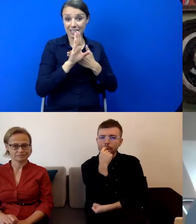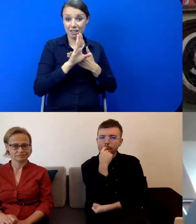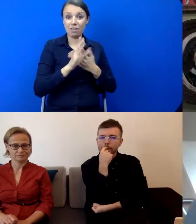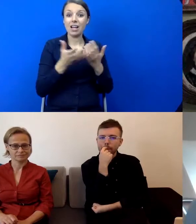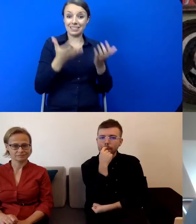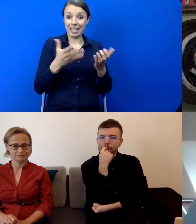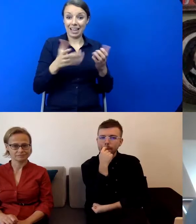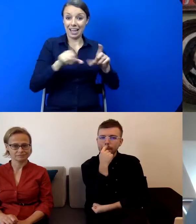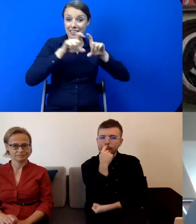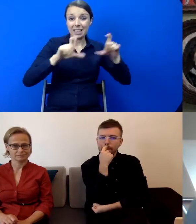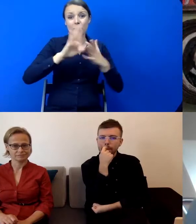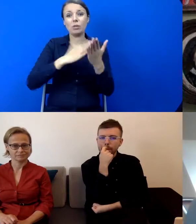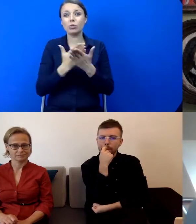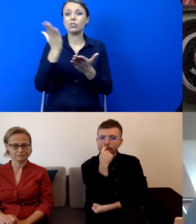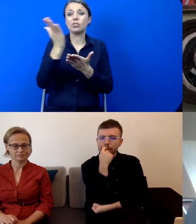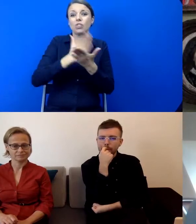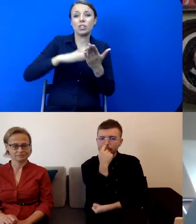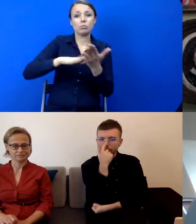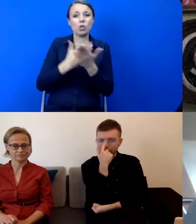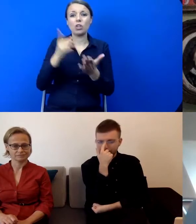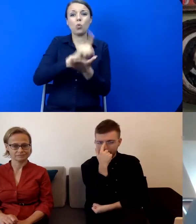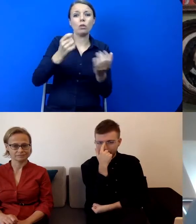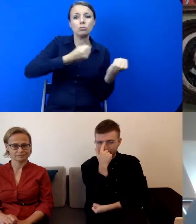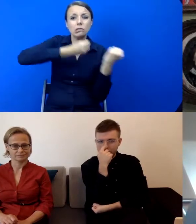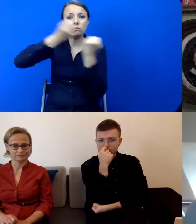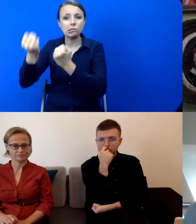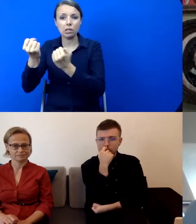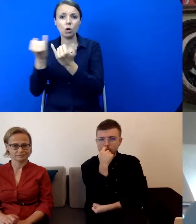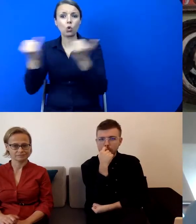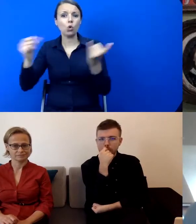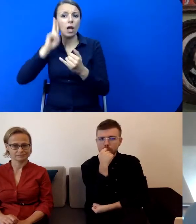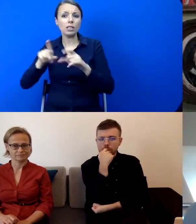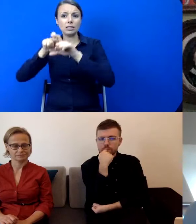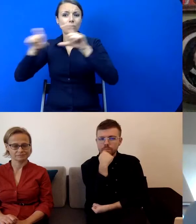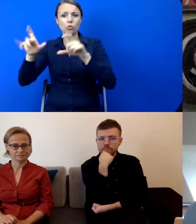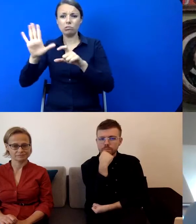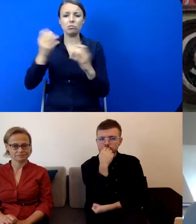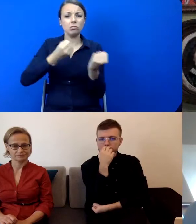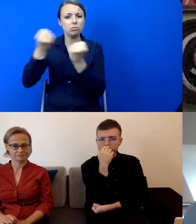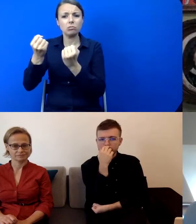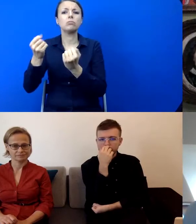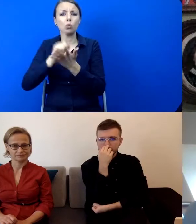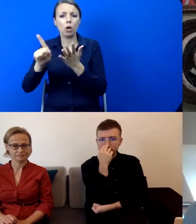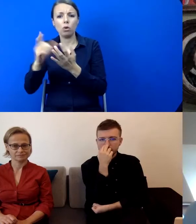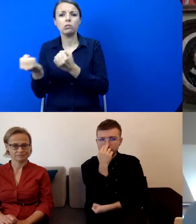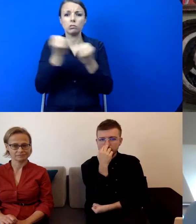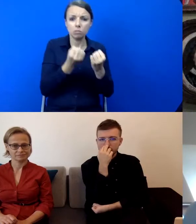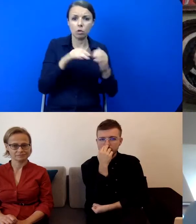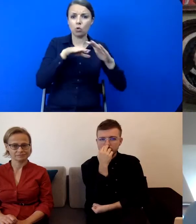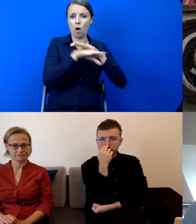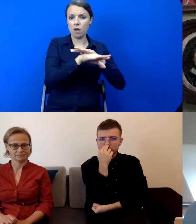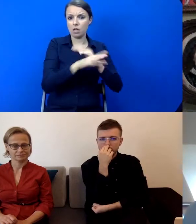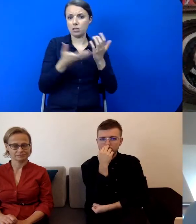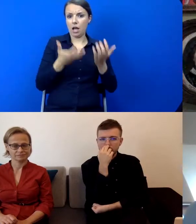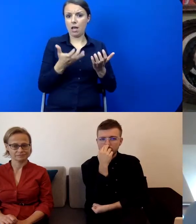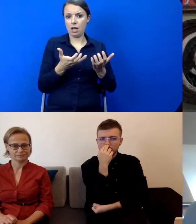się nie udało przekazać i tak dalej. W związku z tym bardzo wiele, bardzo różnych prac było, zostawało w zachęcie. Potem